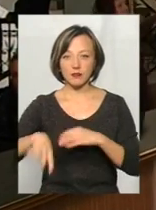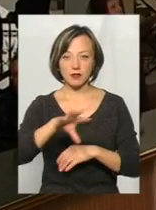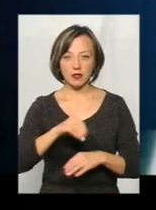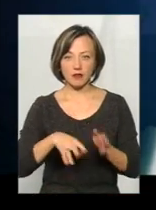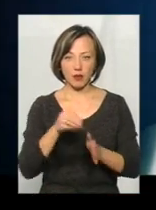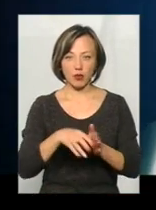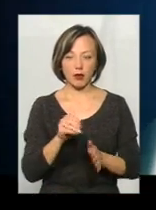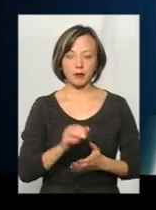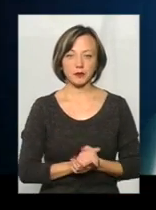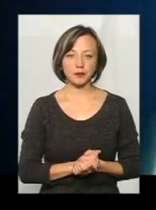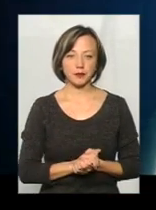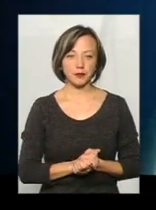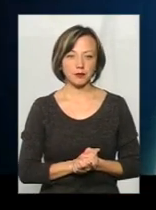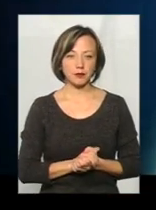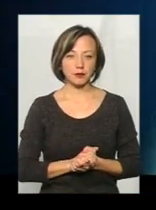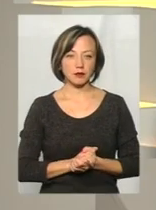виборах.